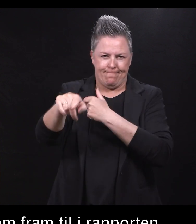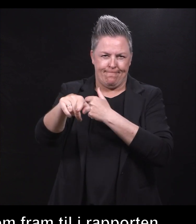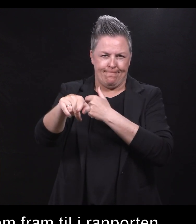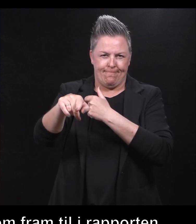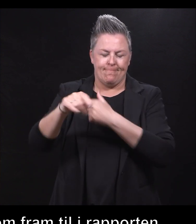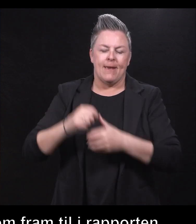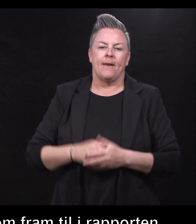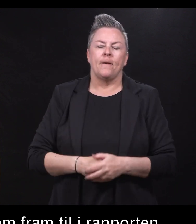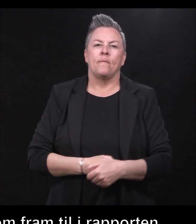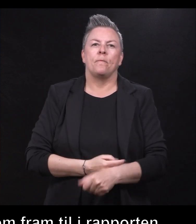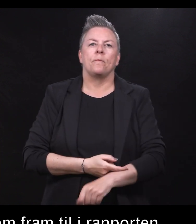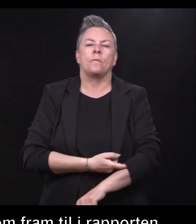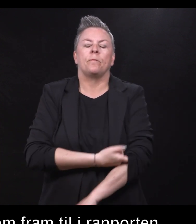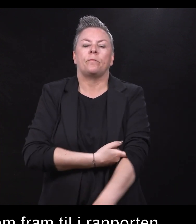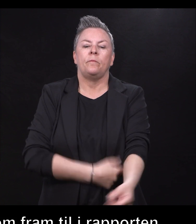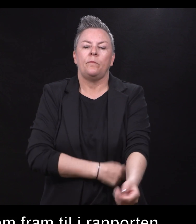første sliden.